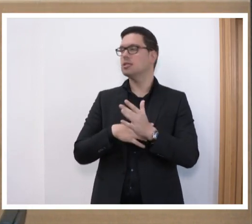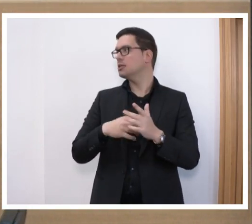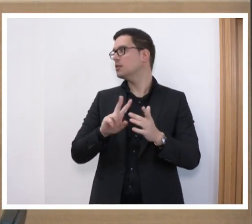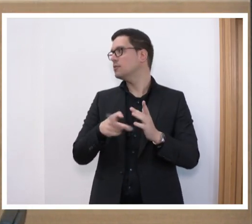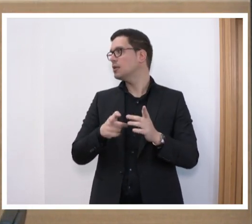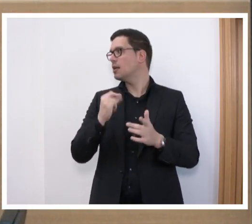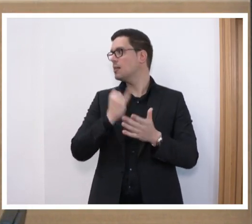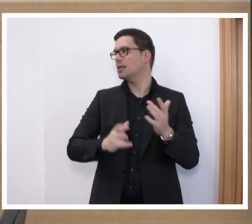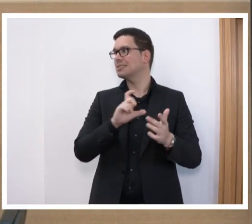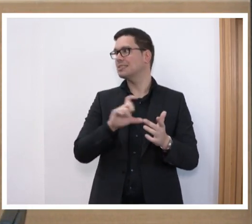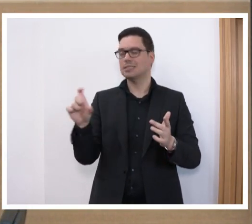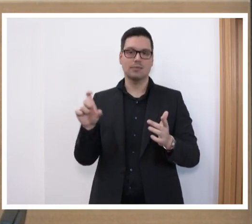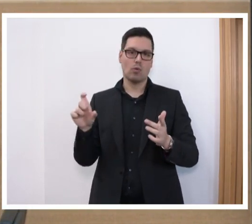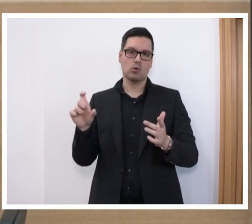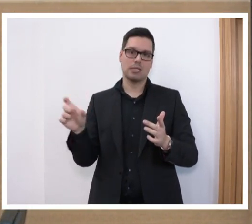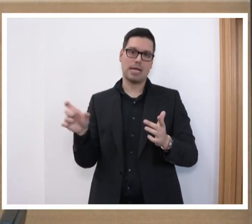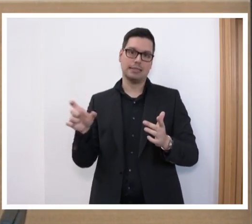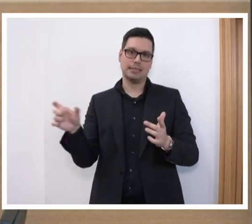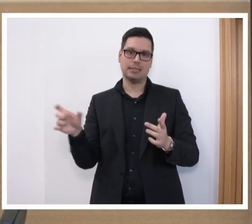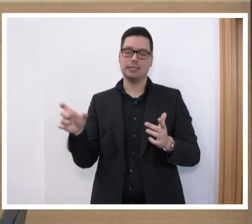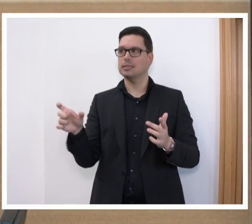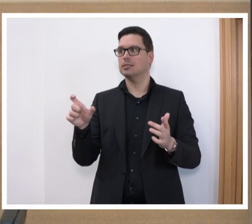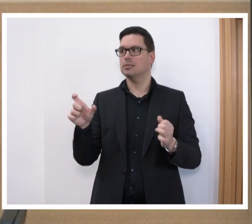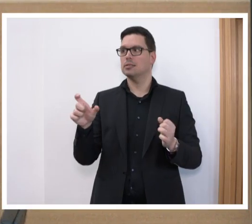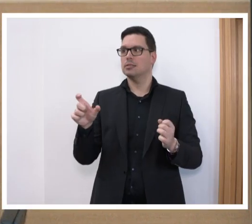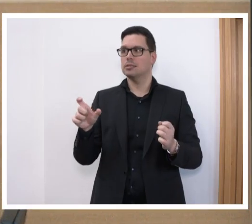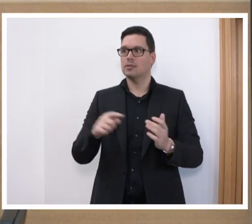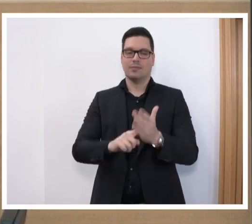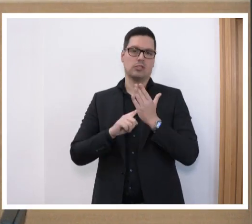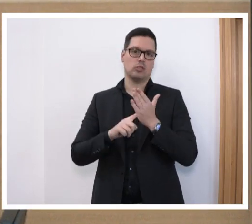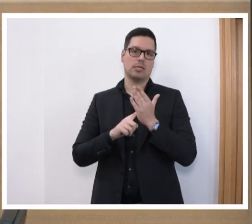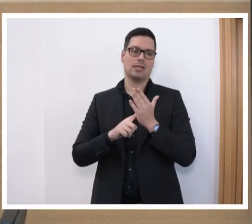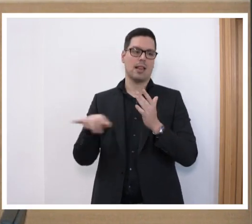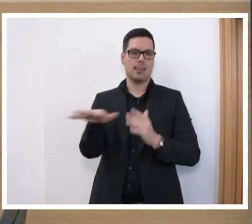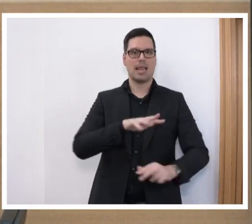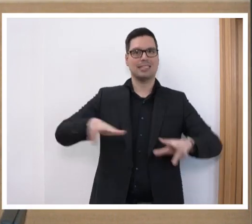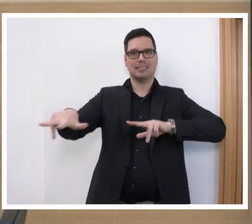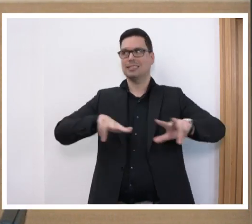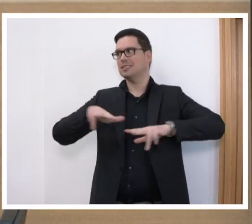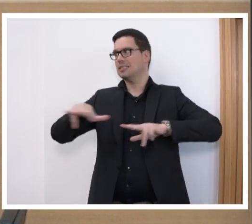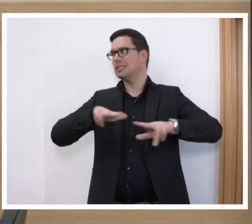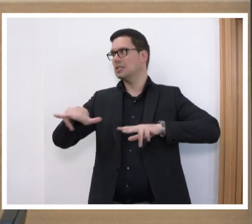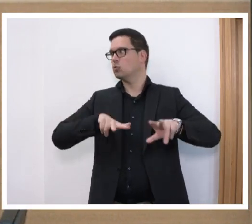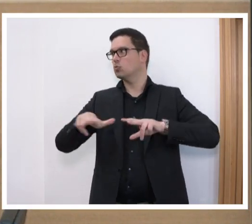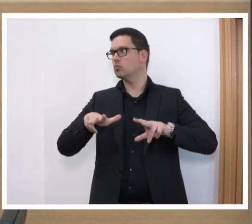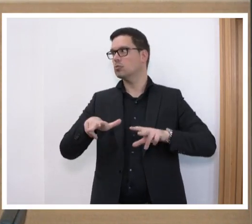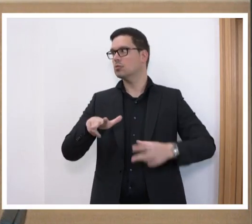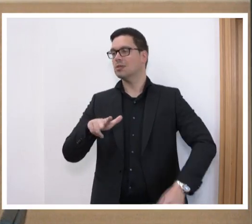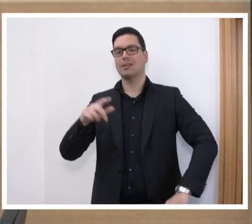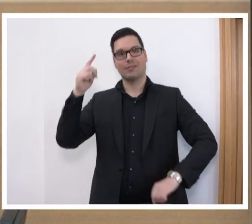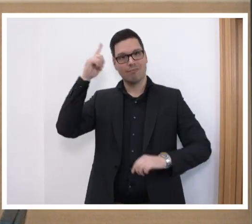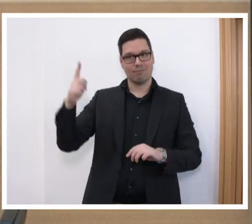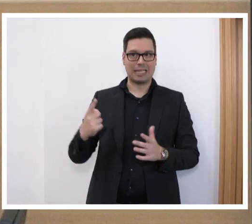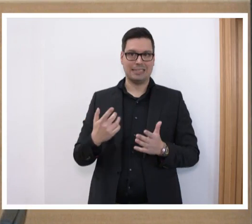vergangenes Wochenende, etliche Antworten zurück. ist festzustellen, die Landesregierung, ich möchte es wirklich deutlich hervorheben, weiß